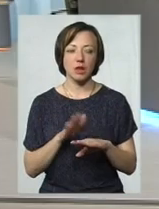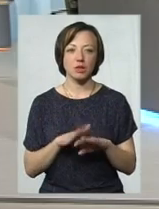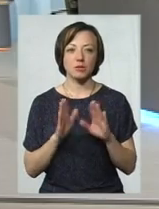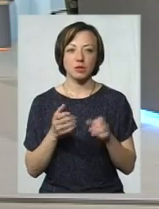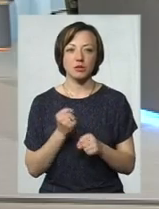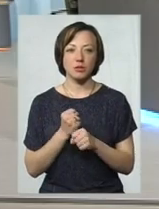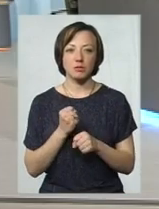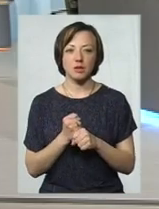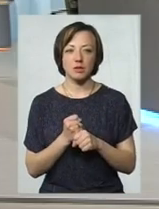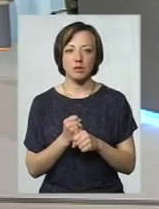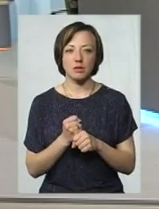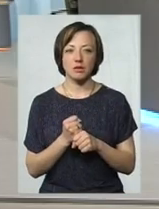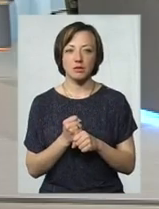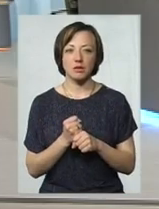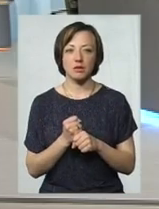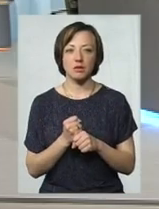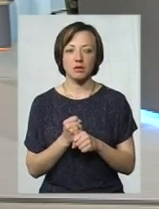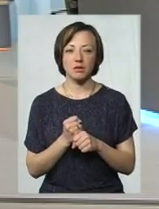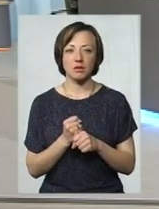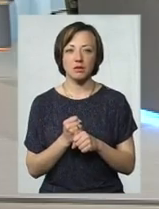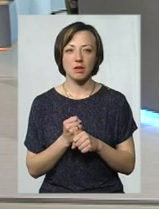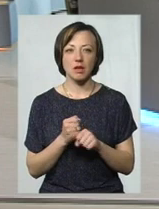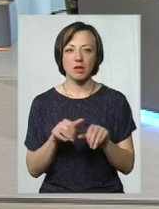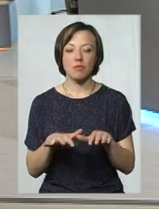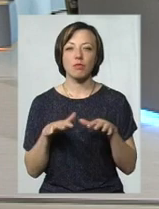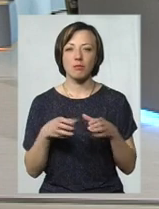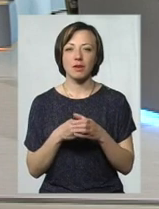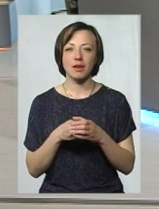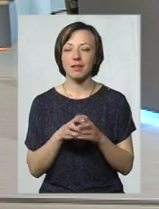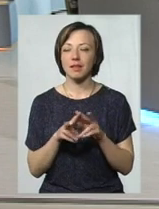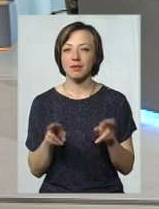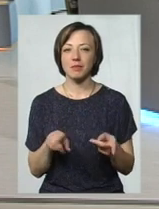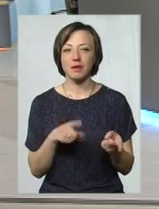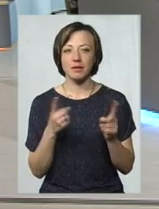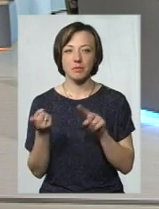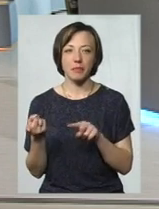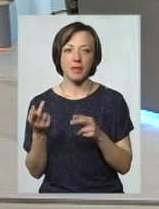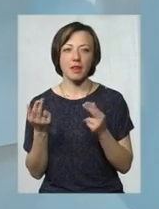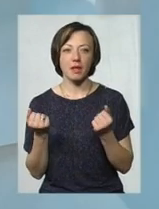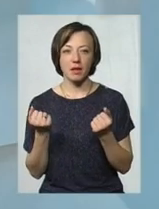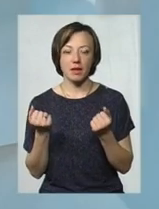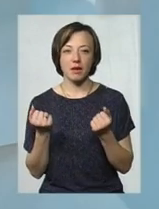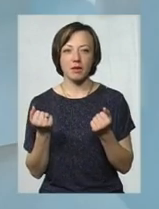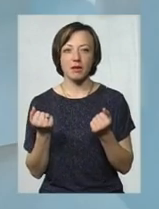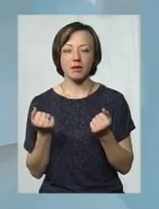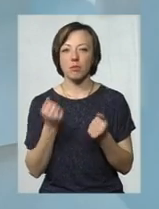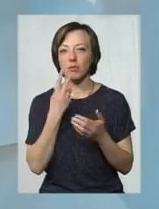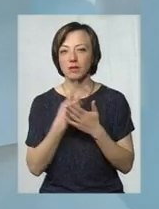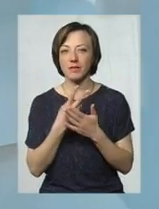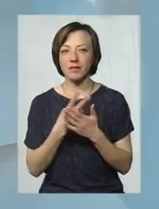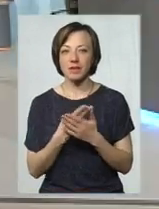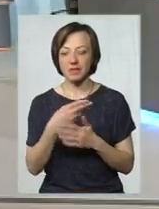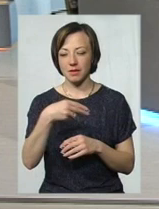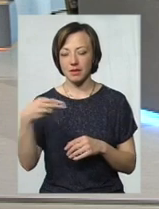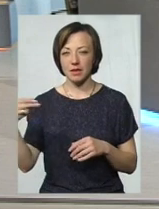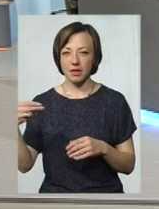зробити, бо там, ну, не знаю, це... Публіка та сама. Публіка переїхала. Але переїхала. Так, так. Публіка переїхала. Подивіться на вашу стрічку